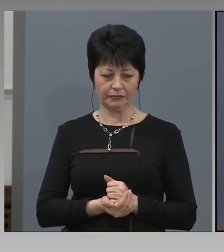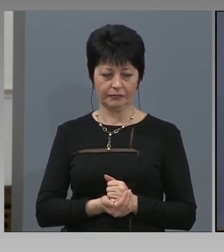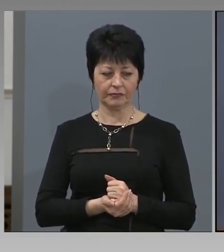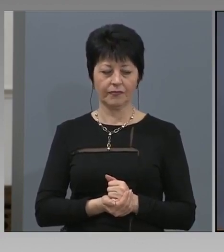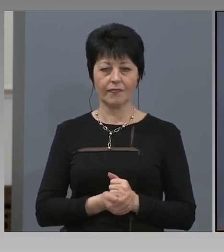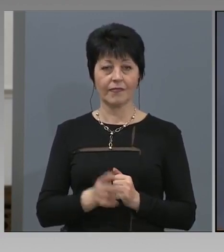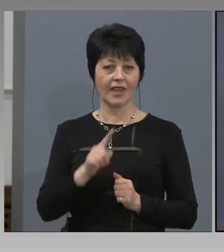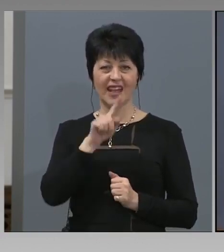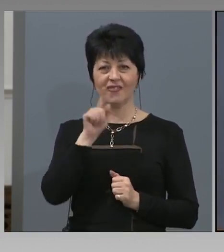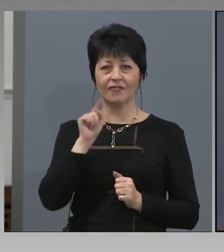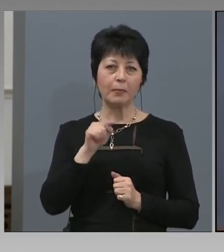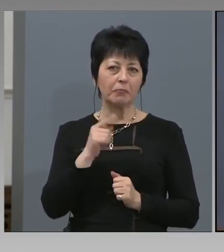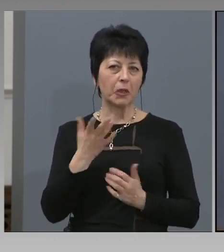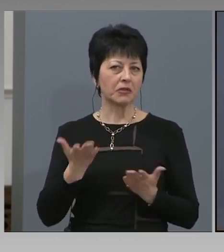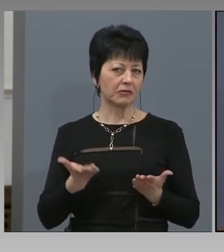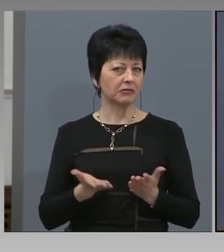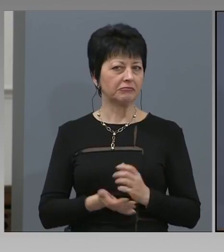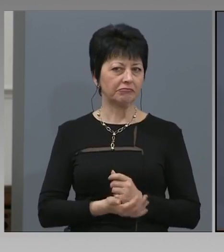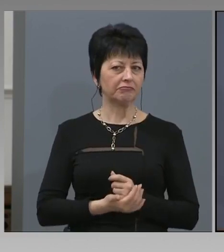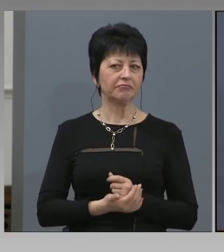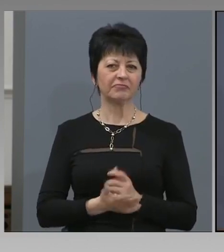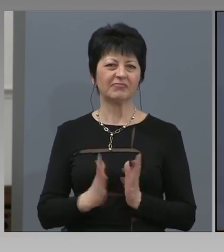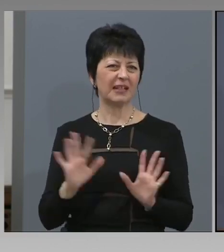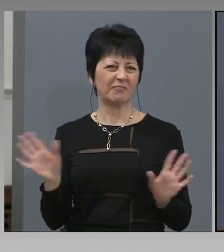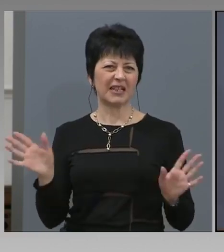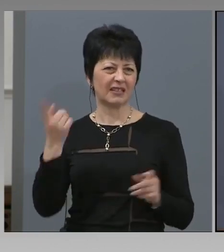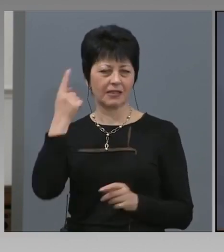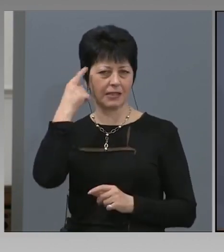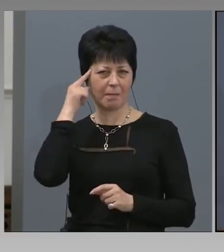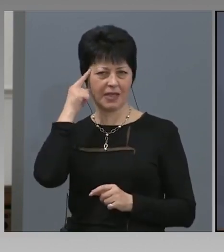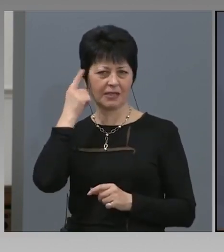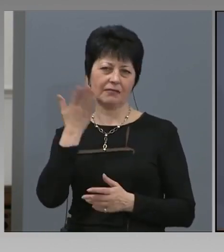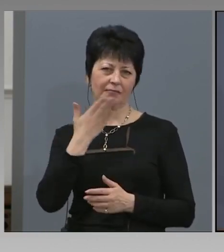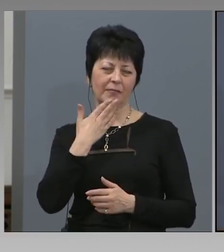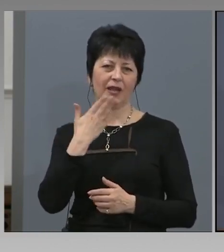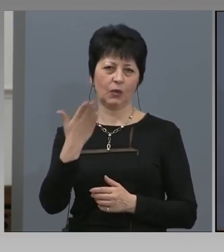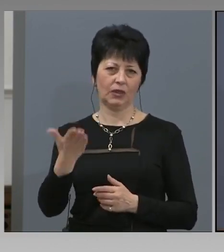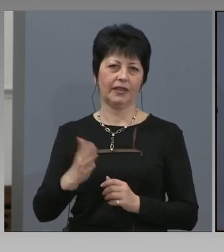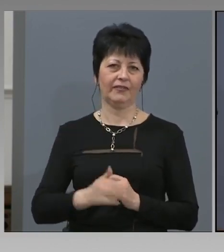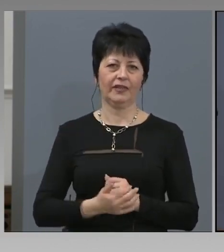Въпросът ви е безмислен. Благодаря ви.